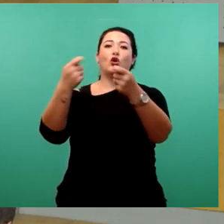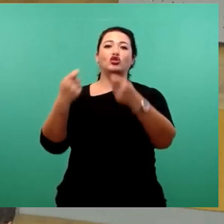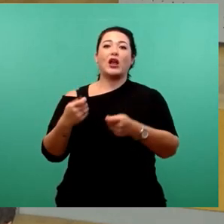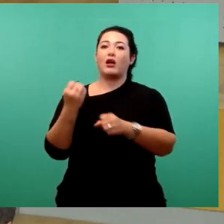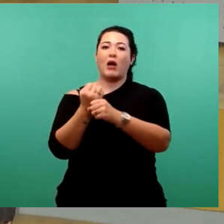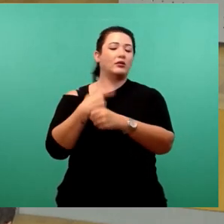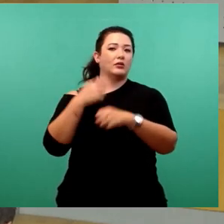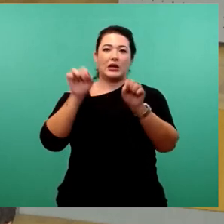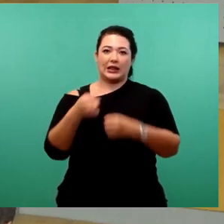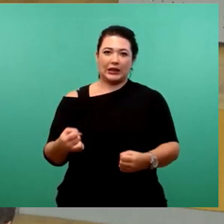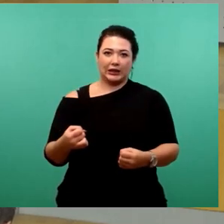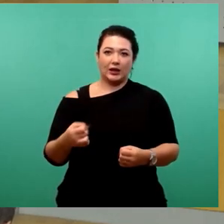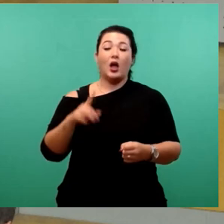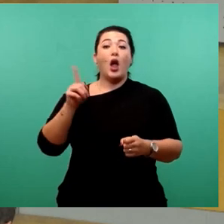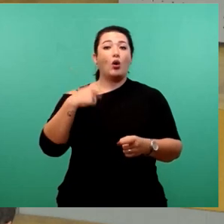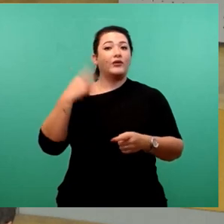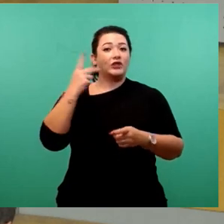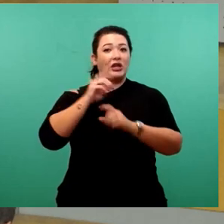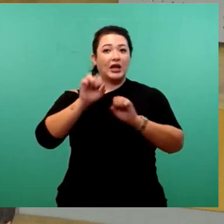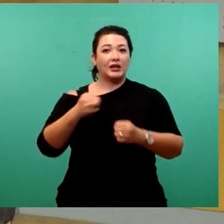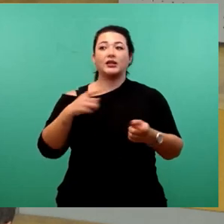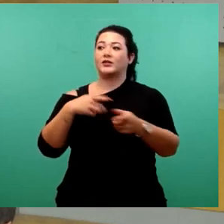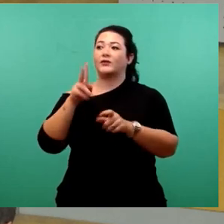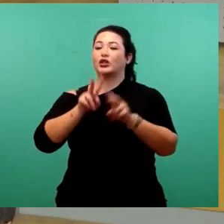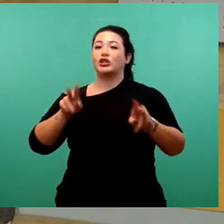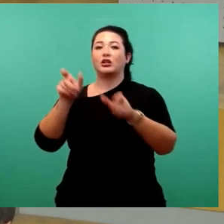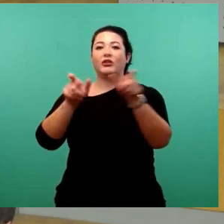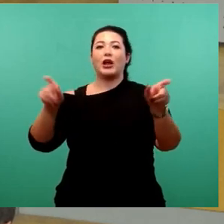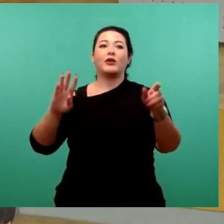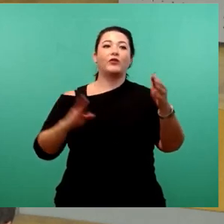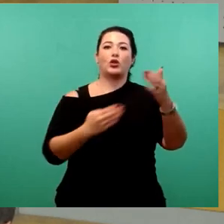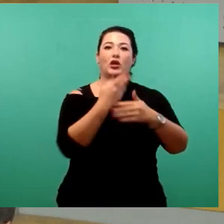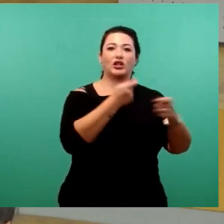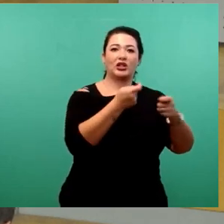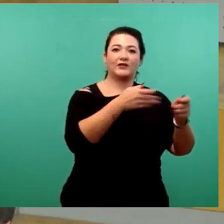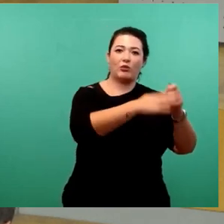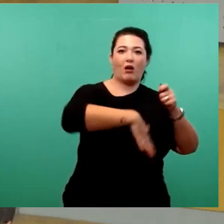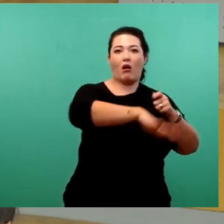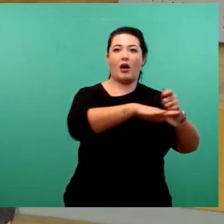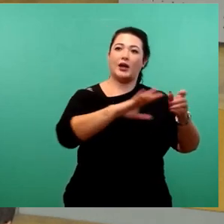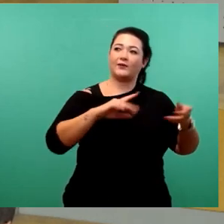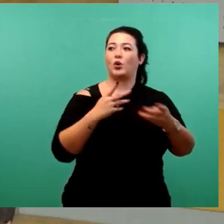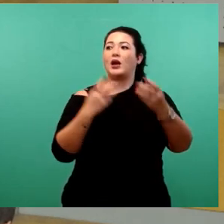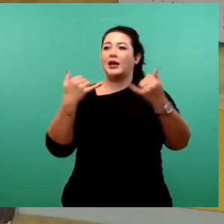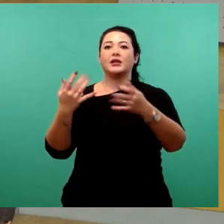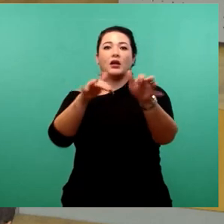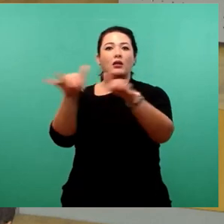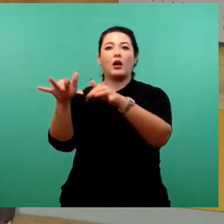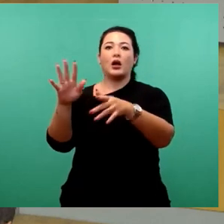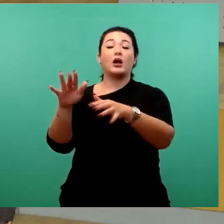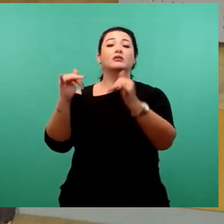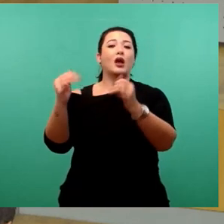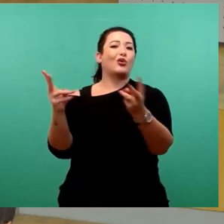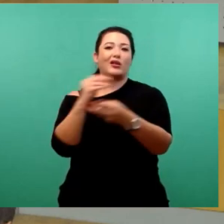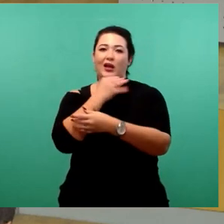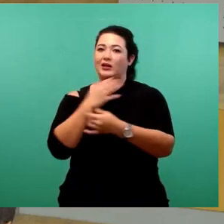für uns zudem nicht ersichtlich, wie weit ursprünglich bewährbar aufgrund der neuen Geschäftsbereich, Zuschnitte und der langen Zeit überhaupt noch zur Verfügung stehen oder nicht. Aufgrund der heutigen